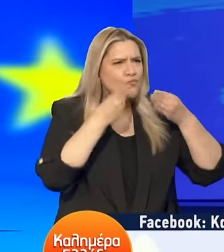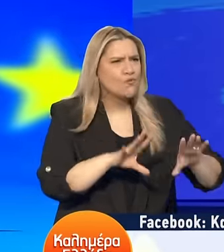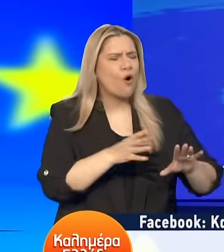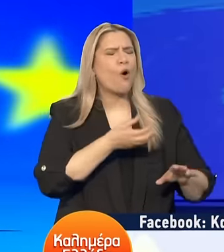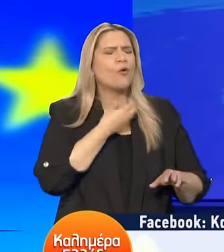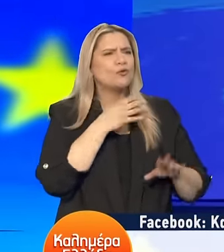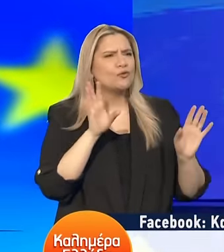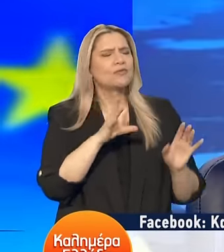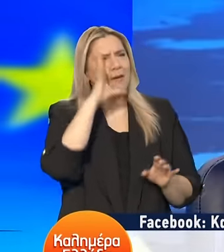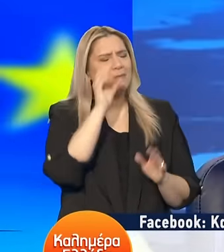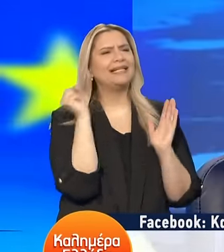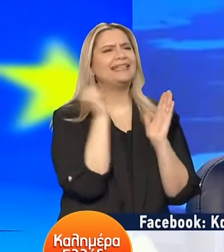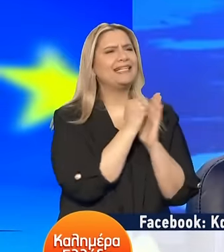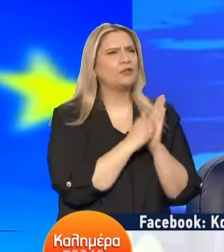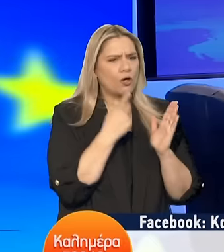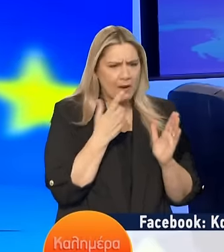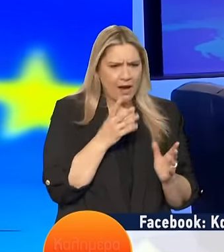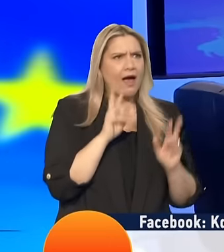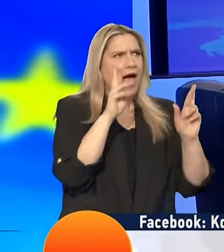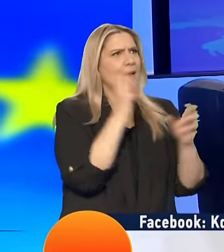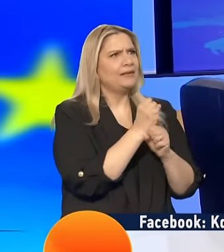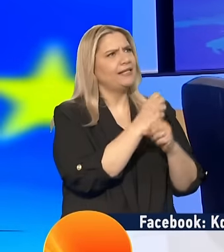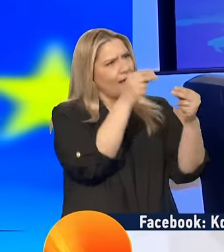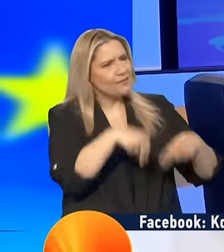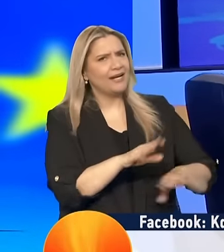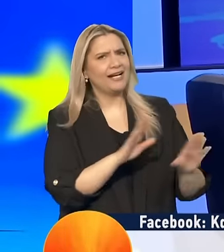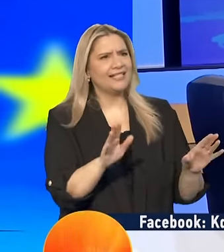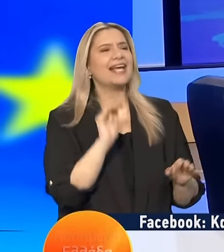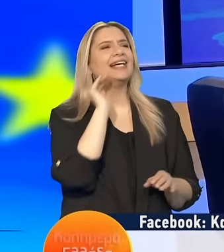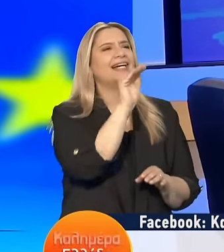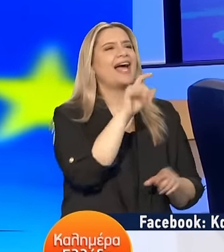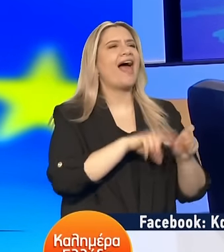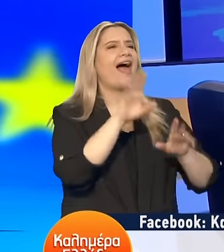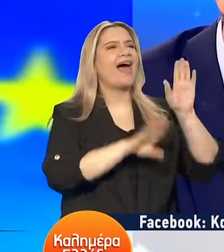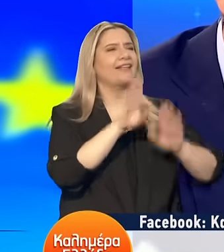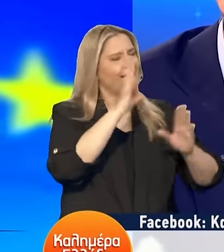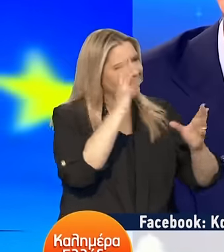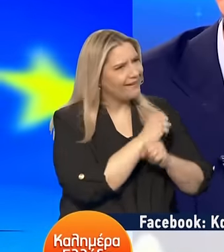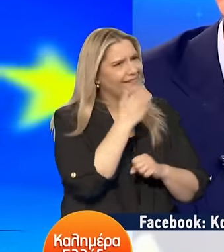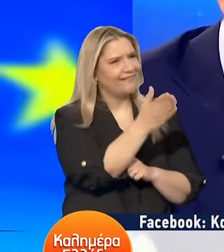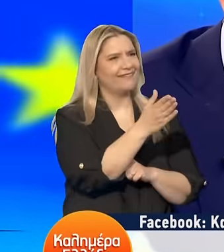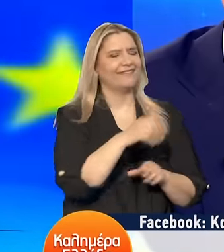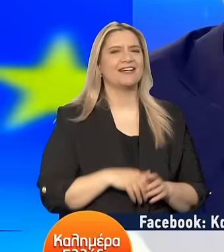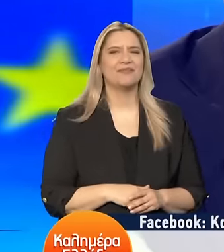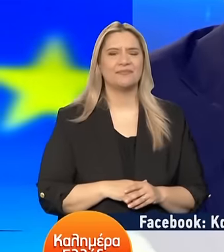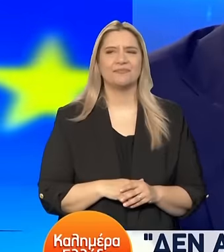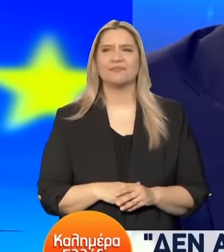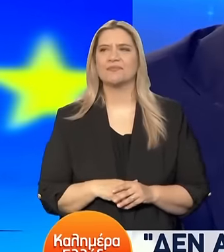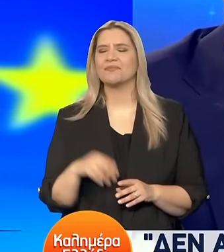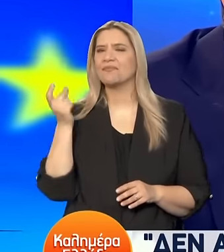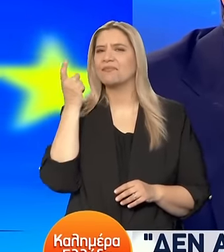στο TikTok Πώς φίλους σας Παναθηναϊκούς σας παίρνουμε για τις δημοσκοπήσεις να μας λέτε Για τις τηλευεύευάσεις Είδα και τον